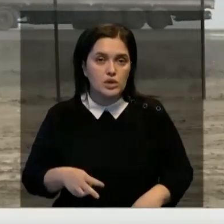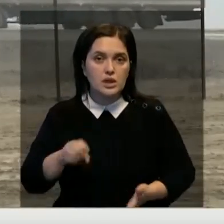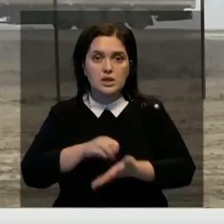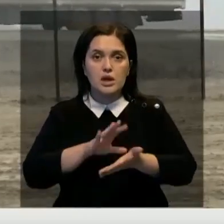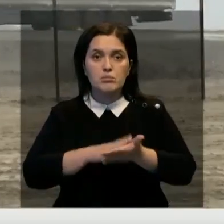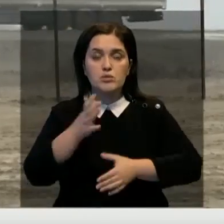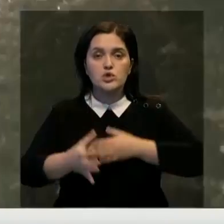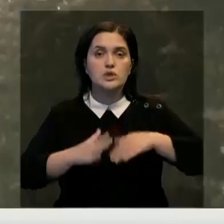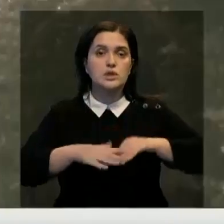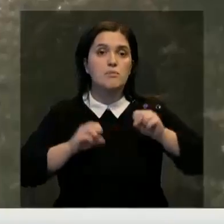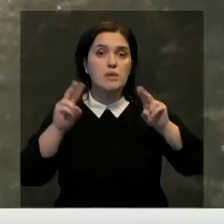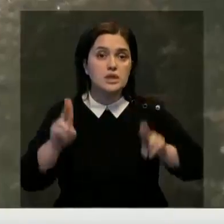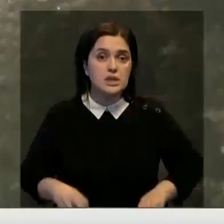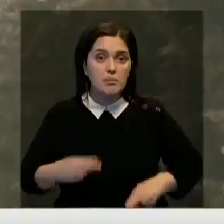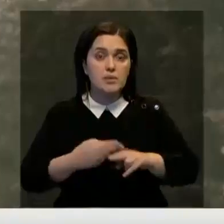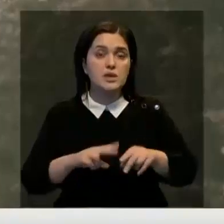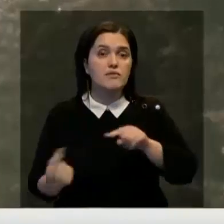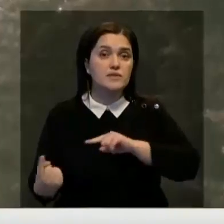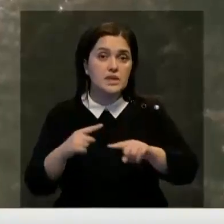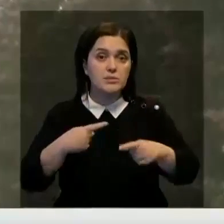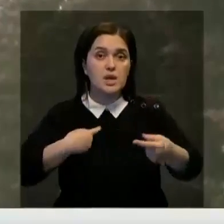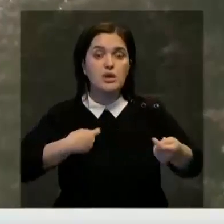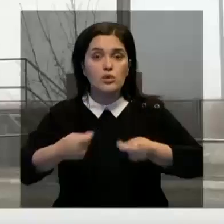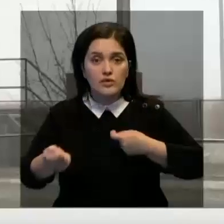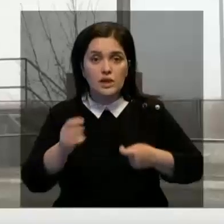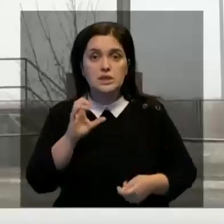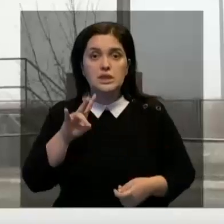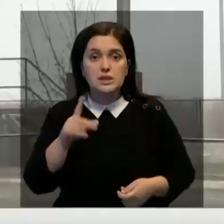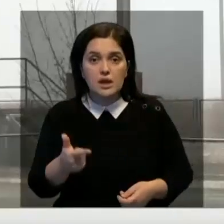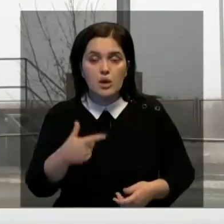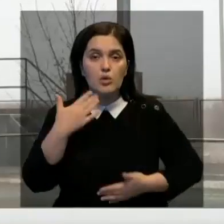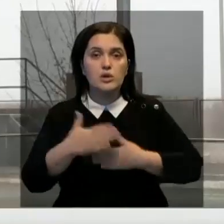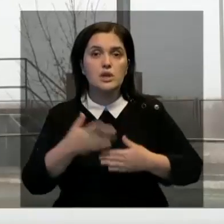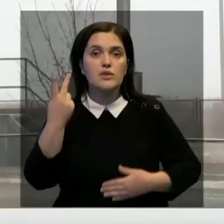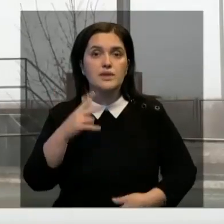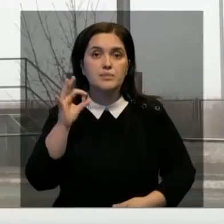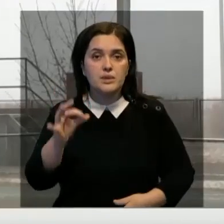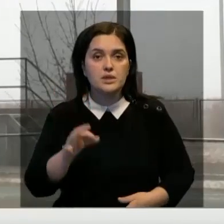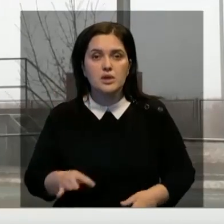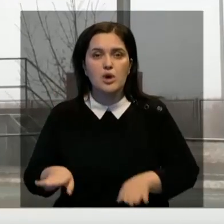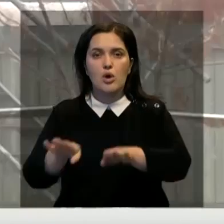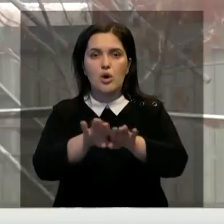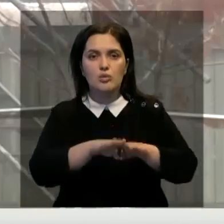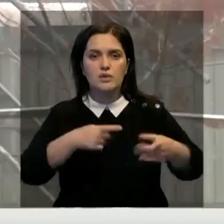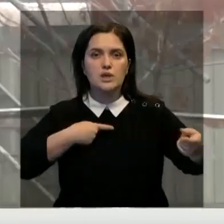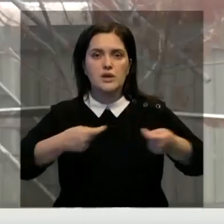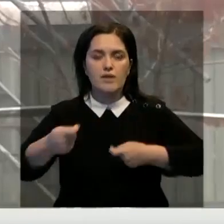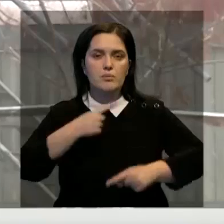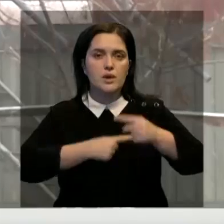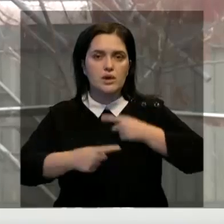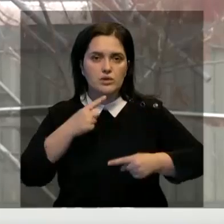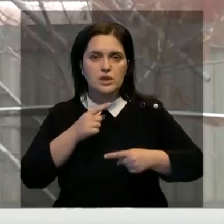Это данные международных экспертов. При этом доля взаимной торговли стран Содружества занимает примерно 20% от общего